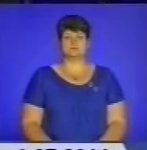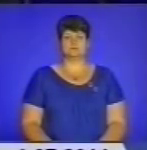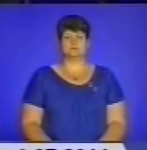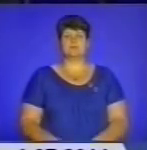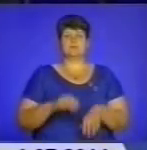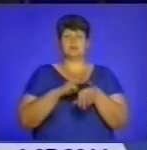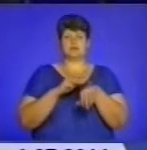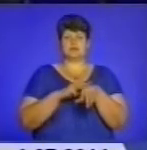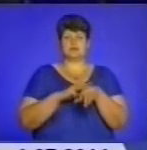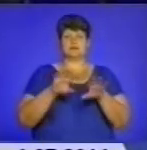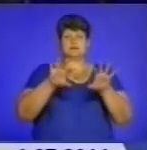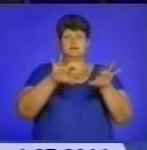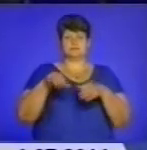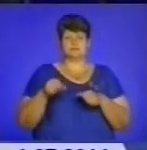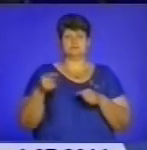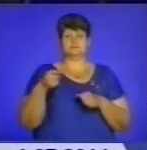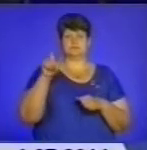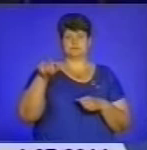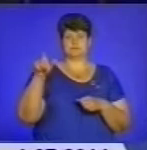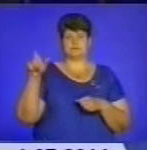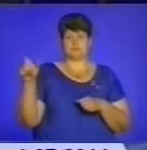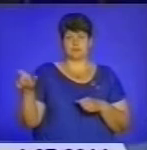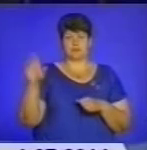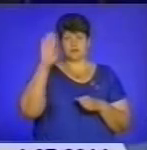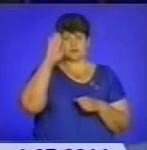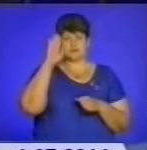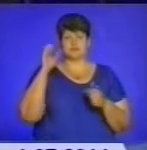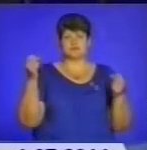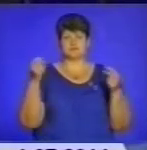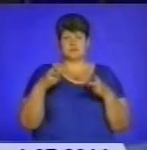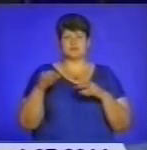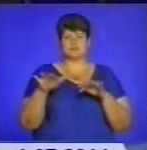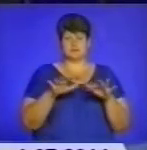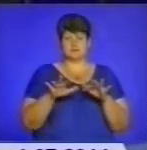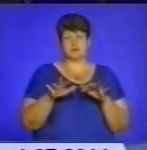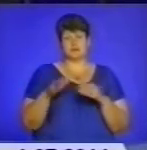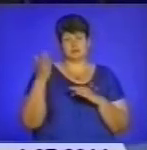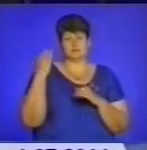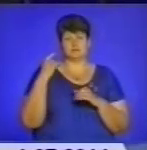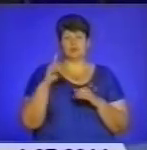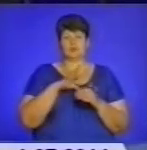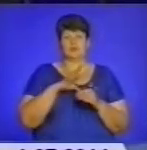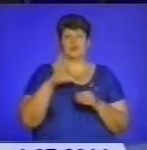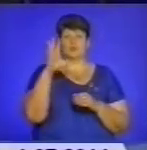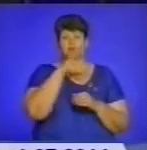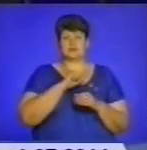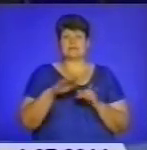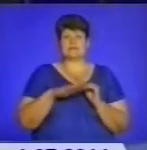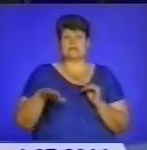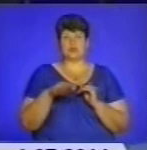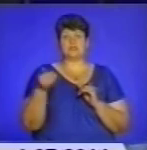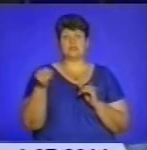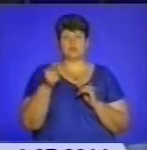Міліціонери вилучили у Тернополянена боєприпаси та спецзасоби, які, за попередніми даними, були викрадені з території